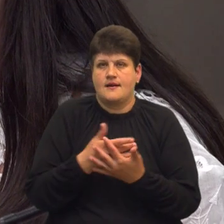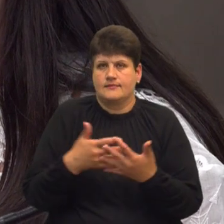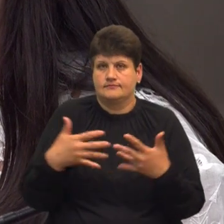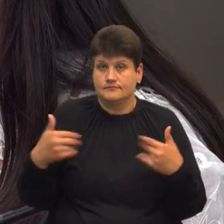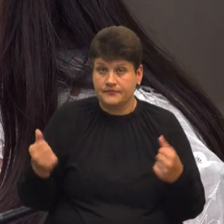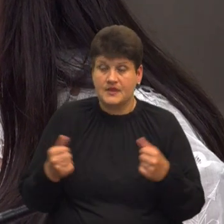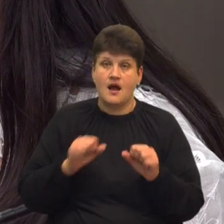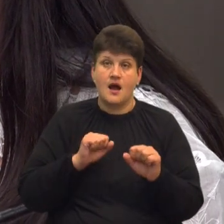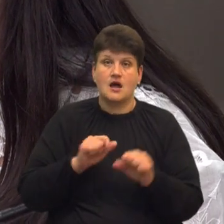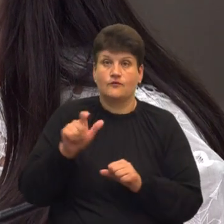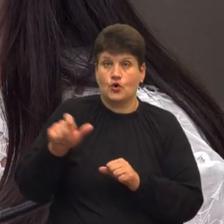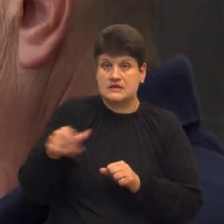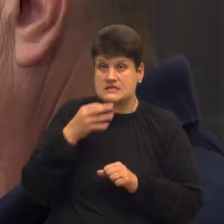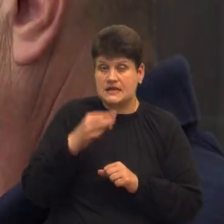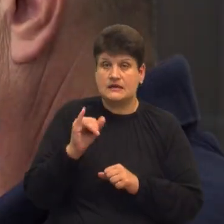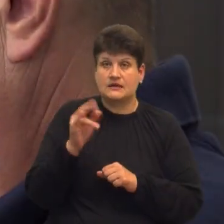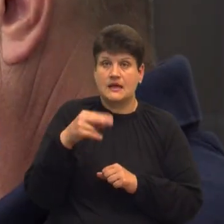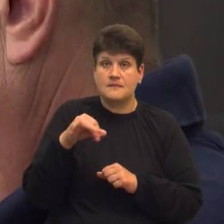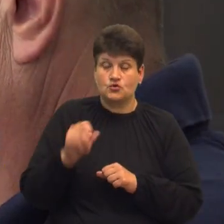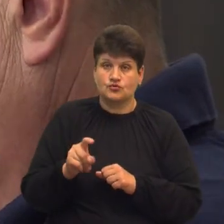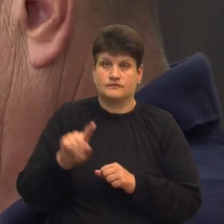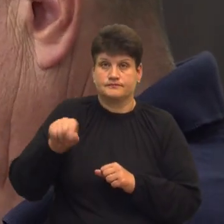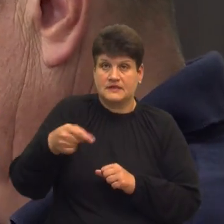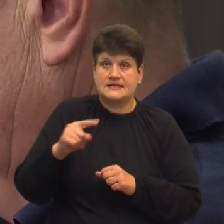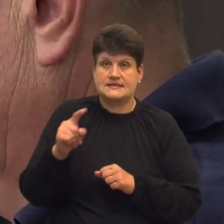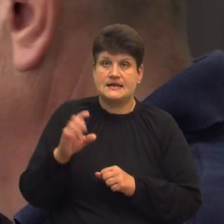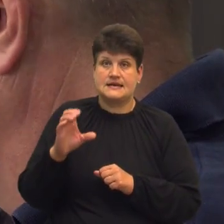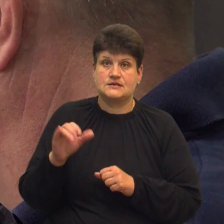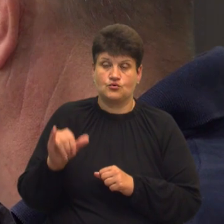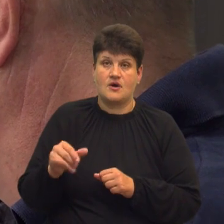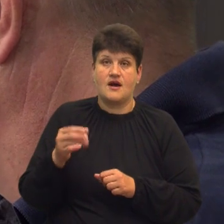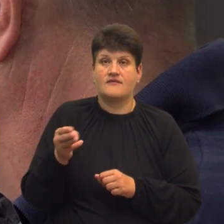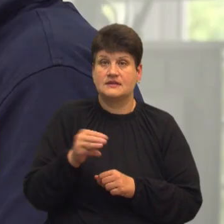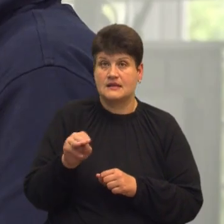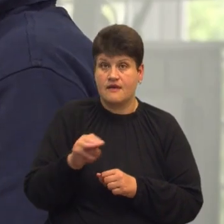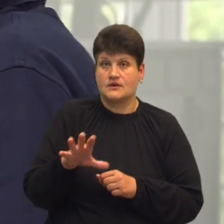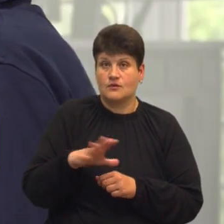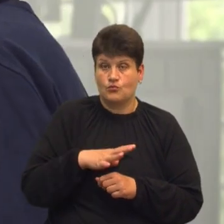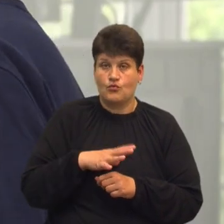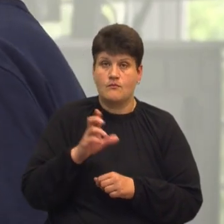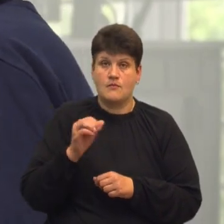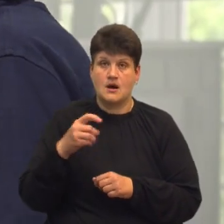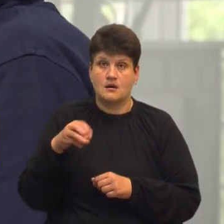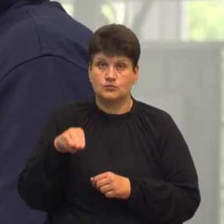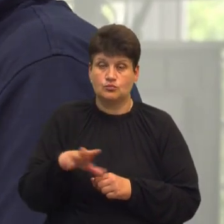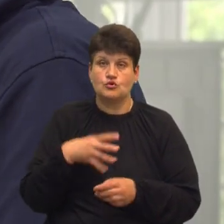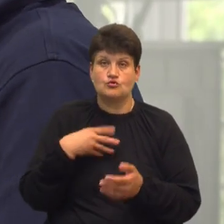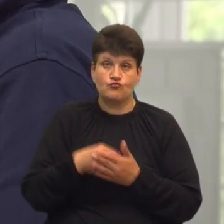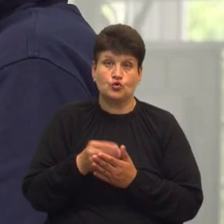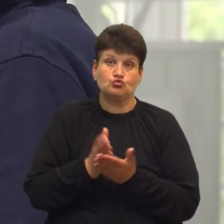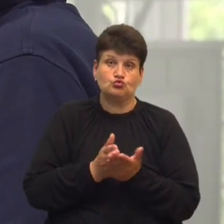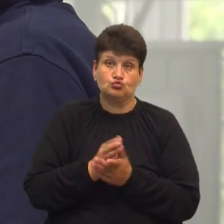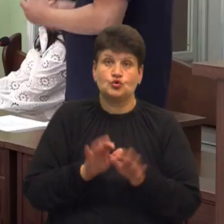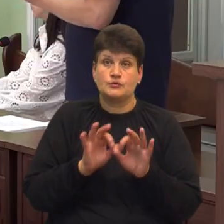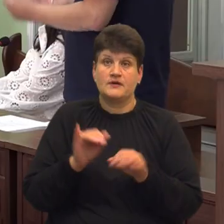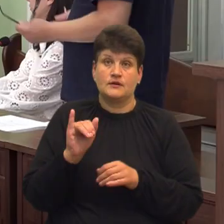повідомила, що Ігор Дем'янчук з березня призваний до ЗСУ, а в травні перебував на Бахмутському напрямку. Про свою службу розповів і сам Ігор